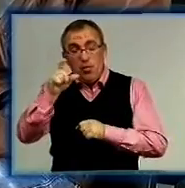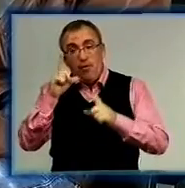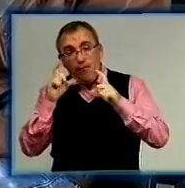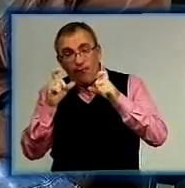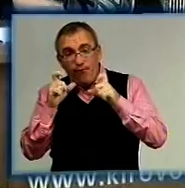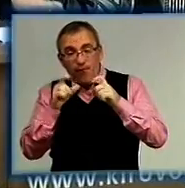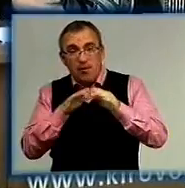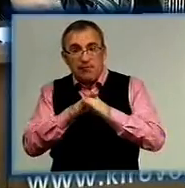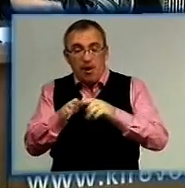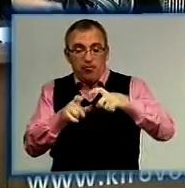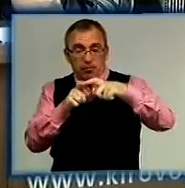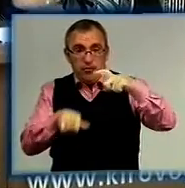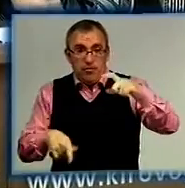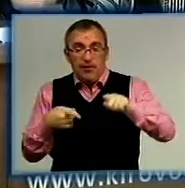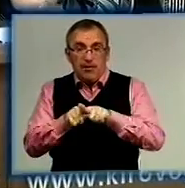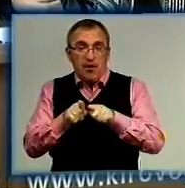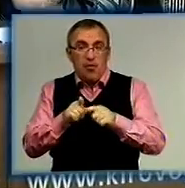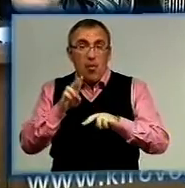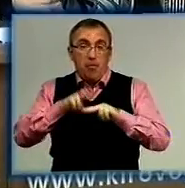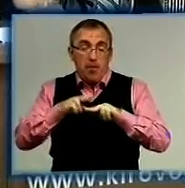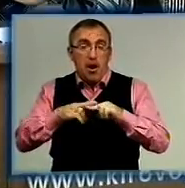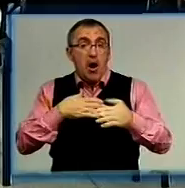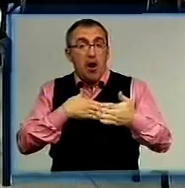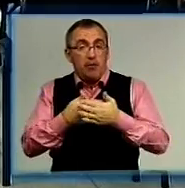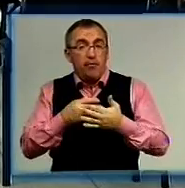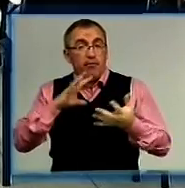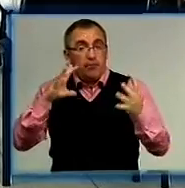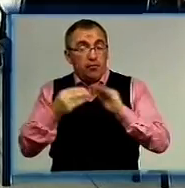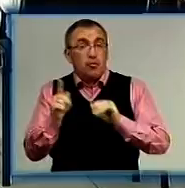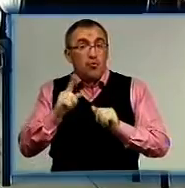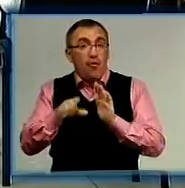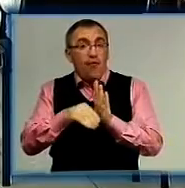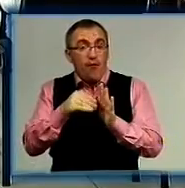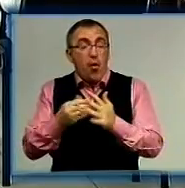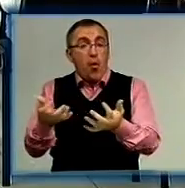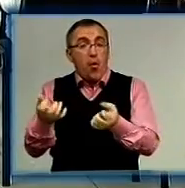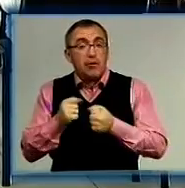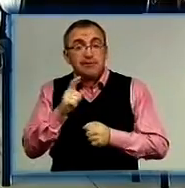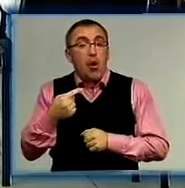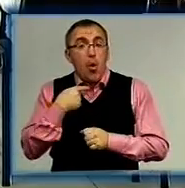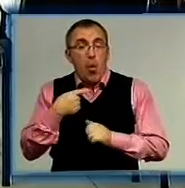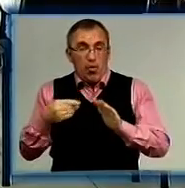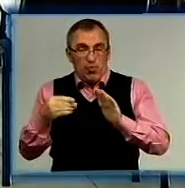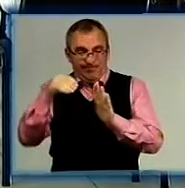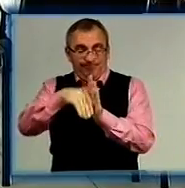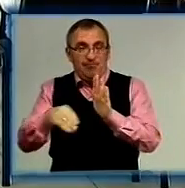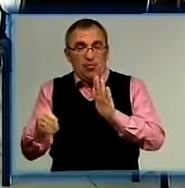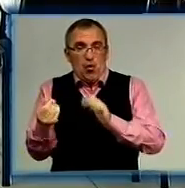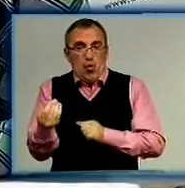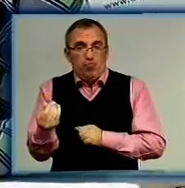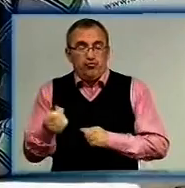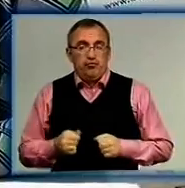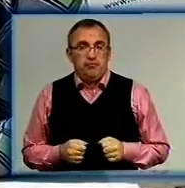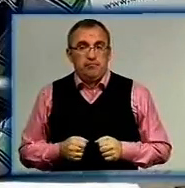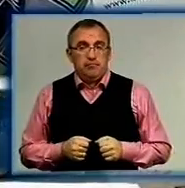заповнені бюлетені та дані паспорта. З цього активісти роблять висновок, що виборці отримували за голос гроші. В селах це взагалі жах.